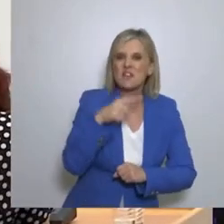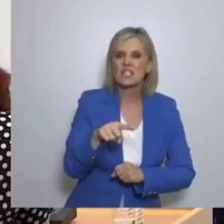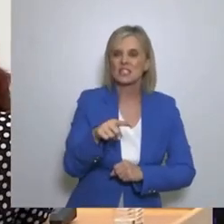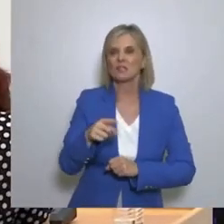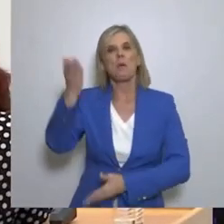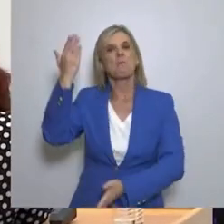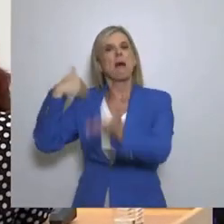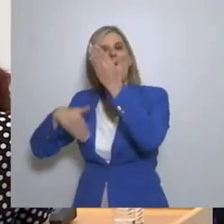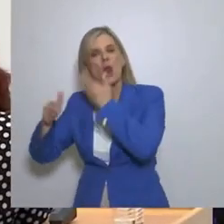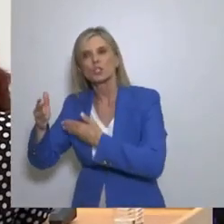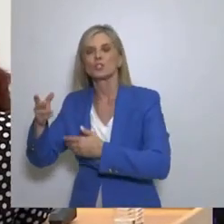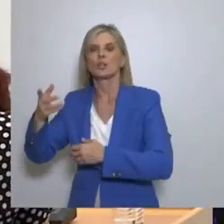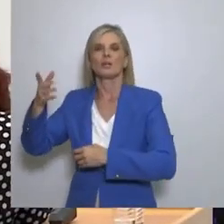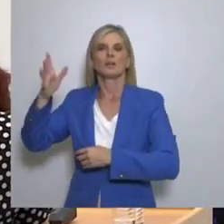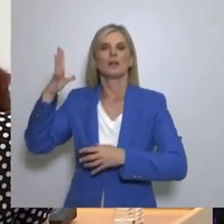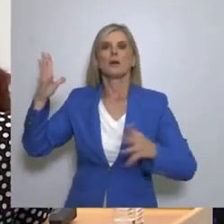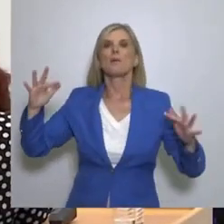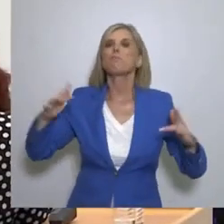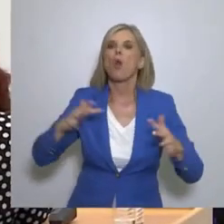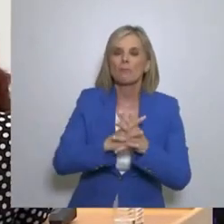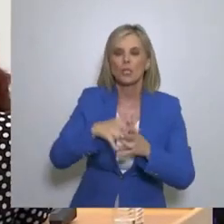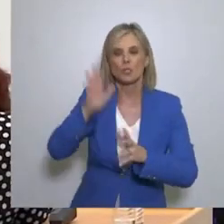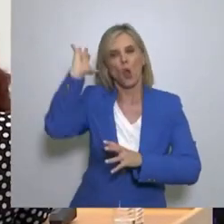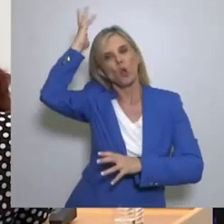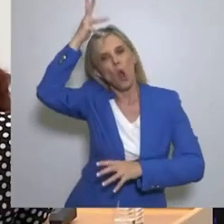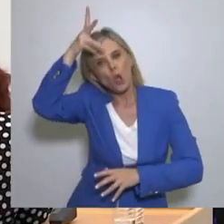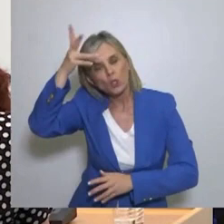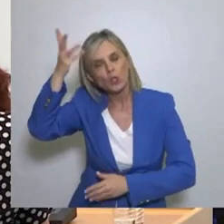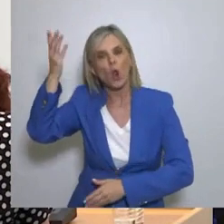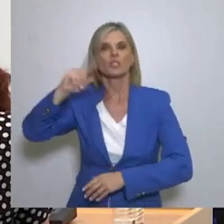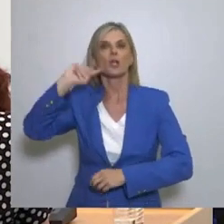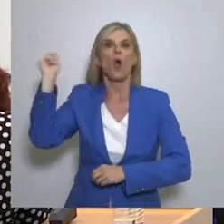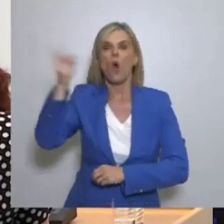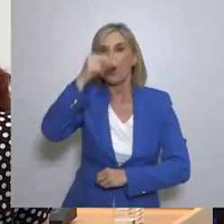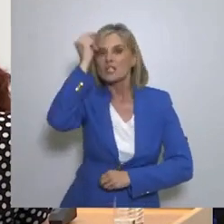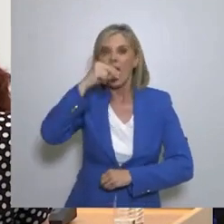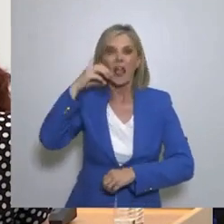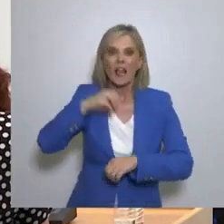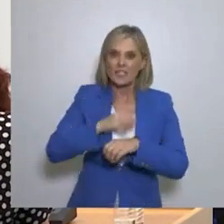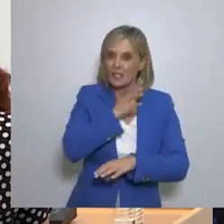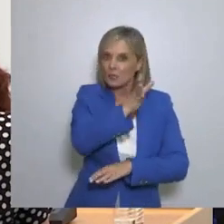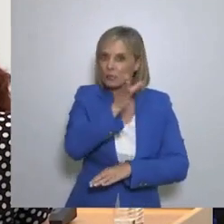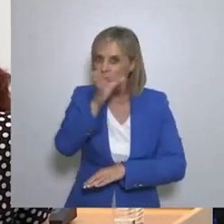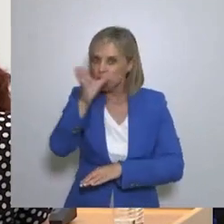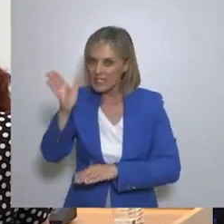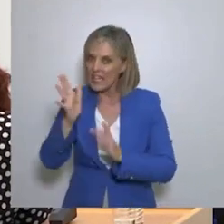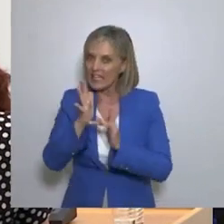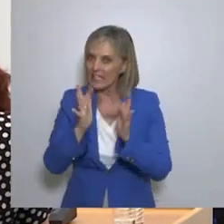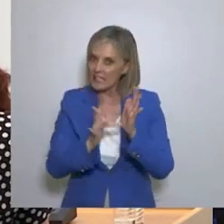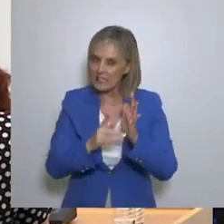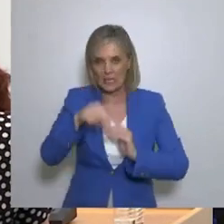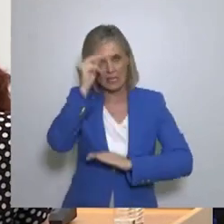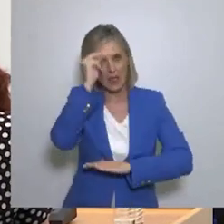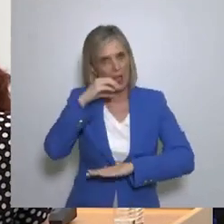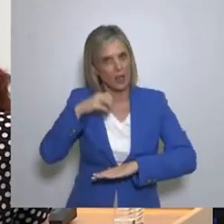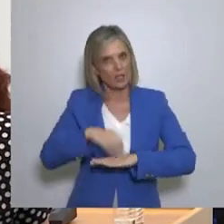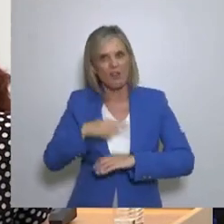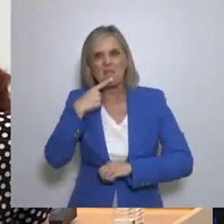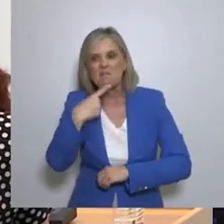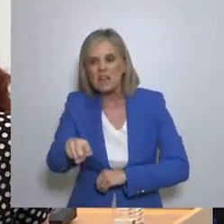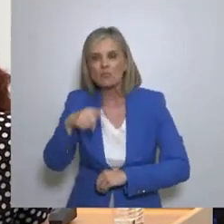προγόνους μας Παντιοτρόπος Σε όλες τις εκκλησίες Τις χριστιανικές, αλλά και σε άλλες